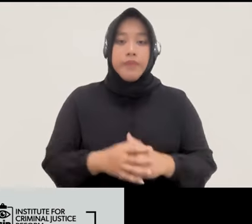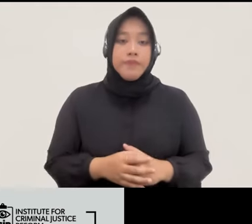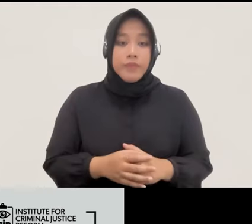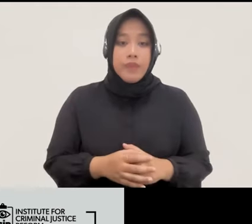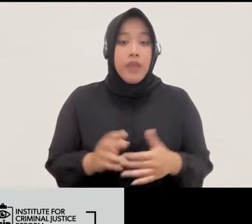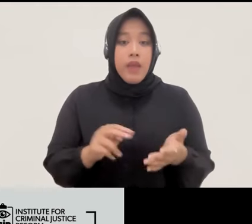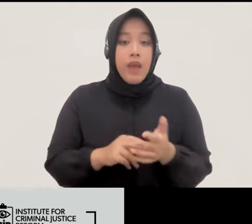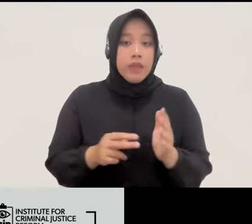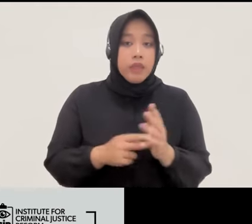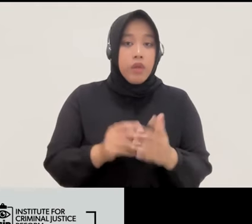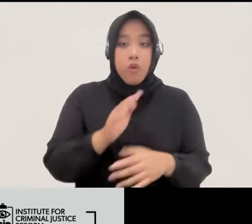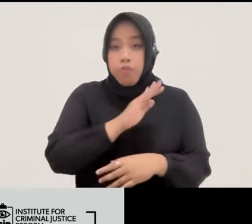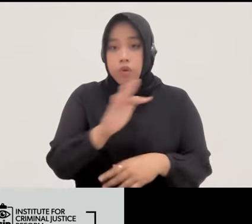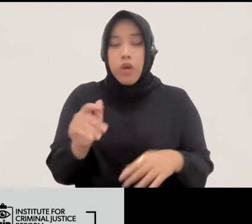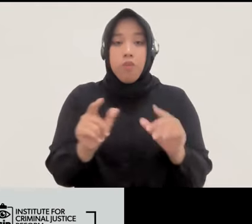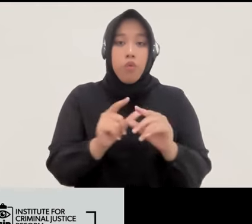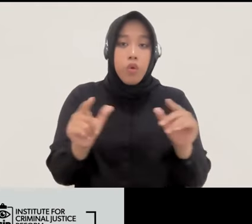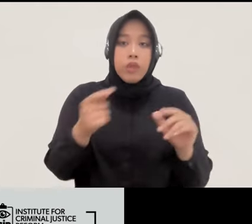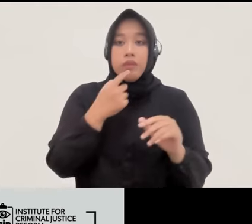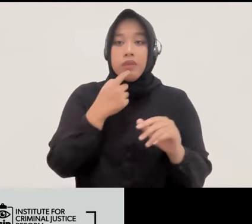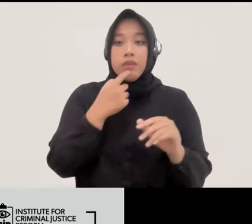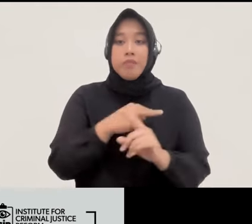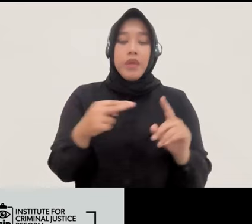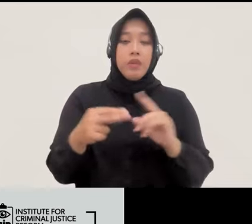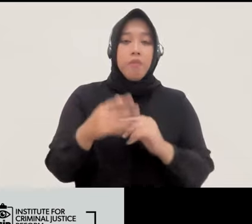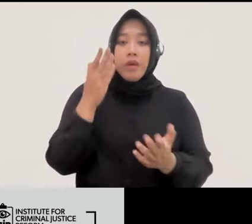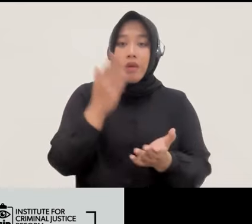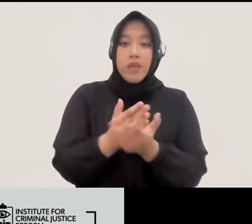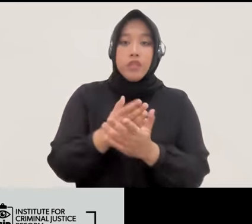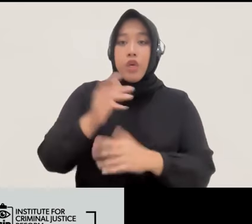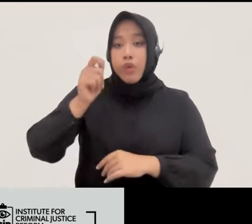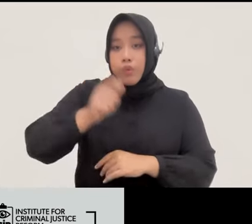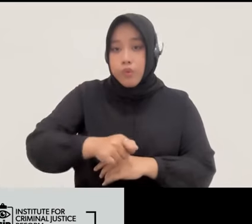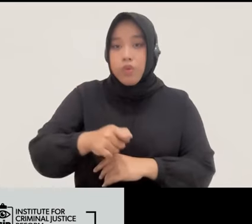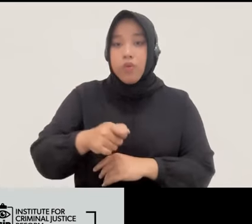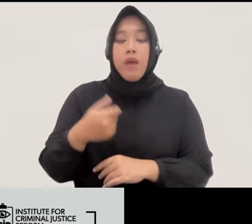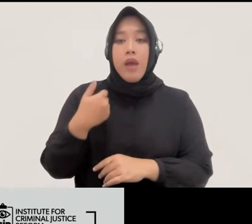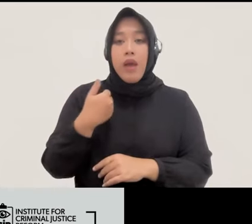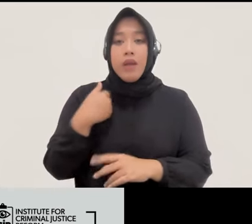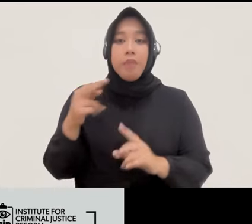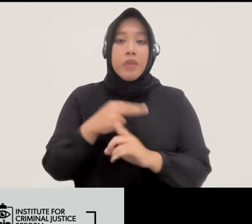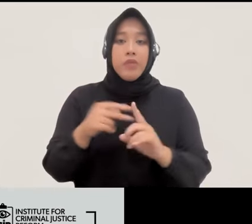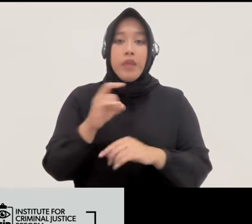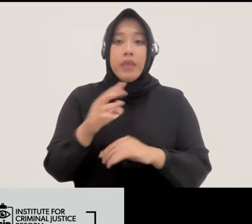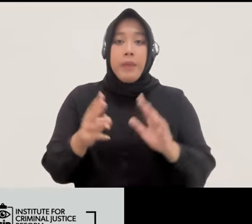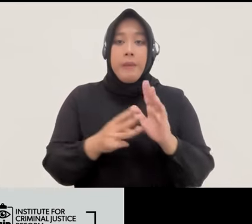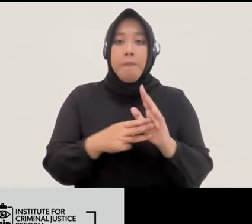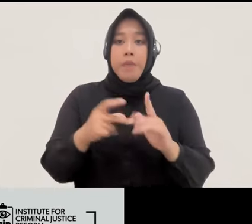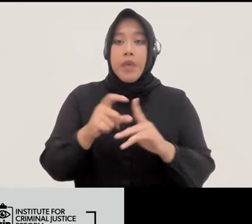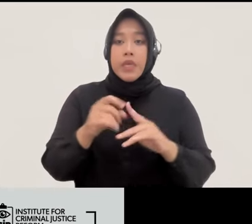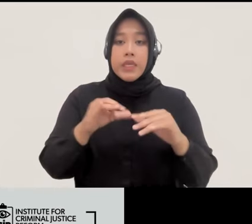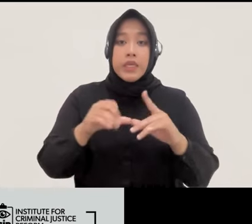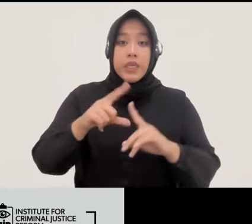bukan dengan mengukur persepsi dari aparat penggah hukumnya bahkan gak ada persepsi dari mediatornya dan lain sebagainya